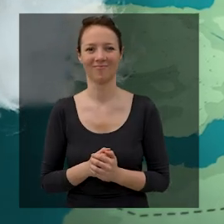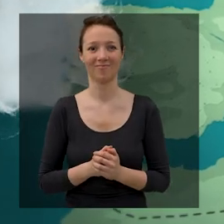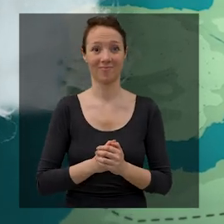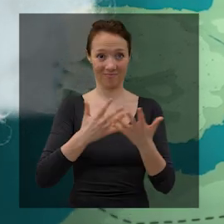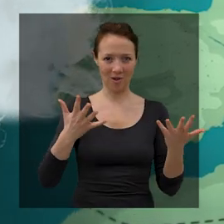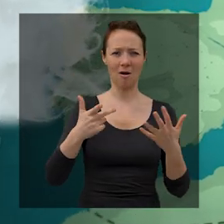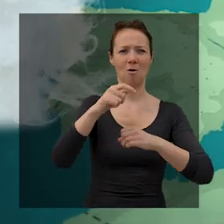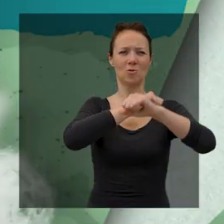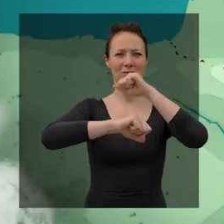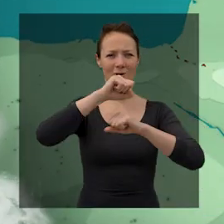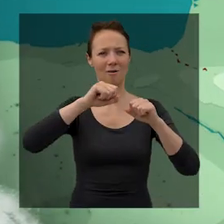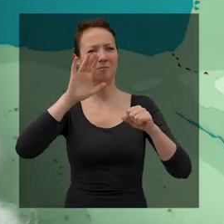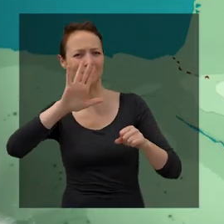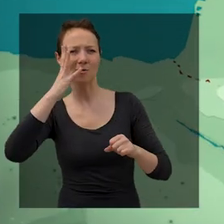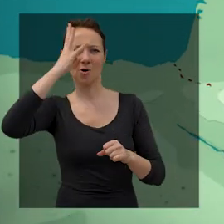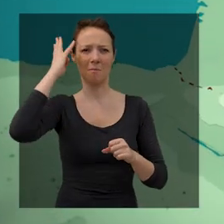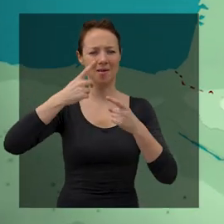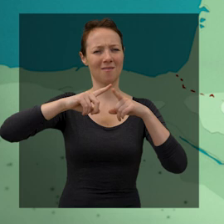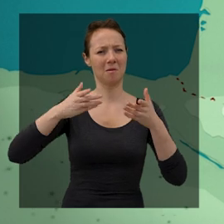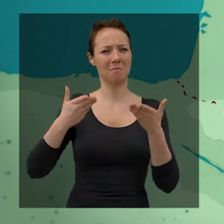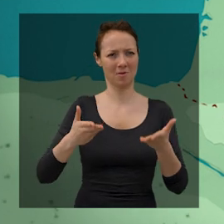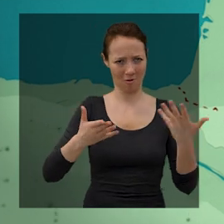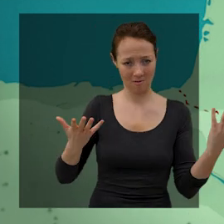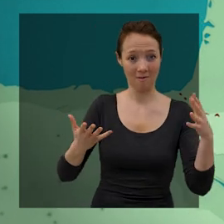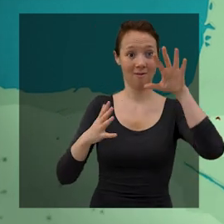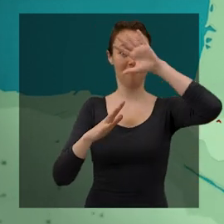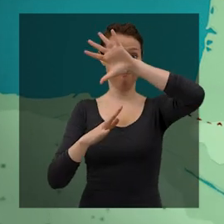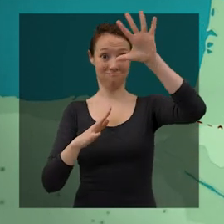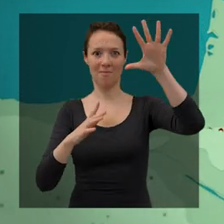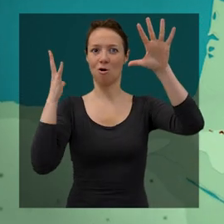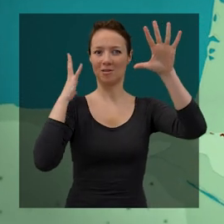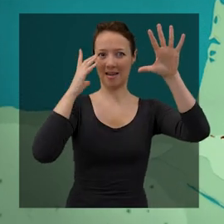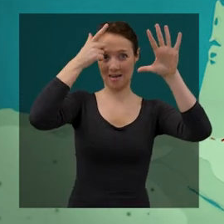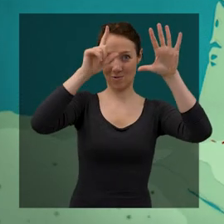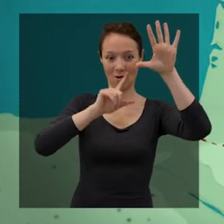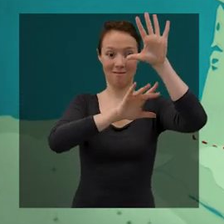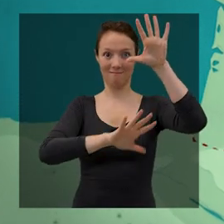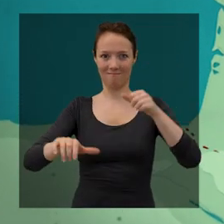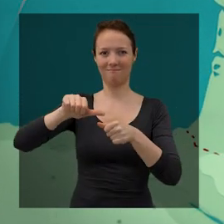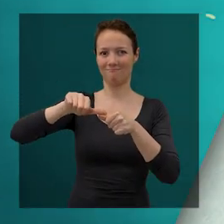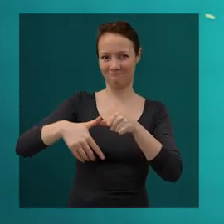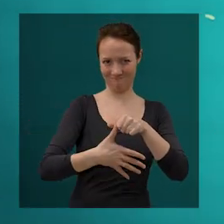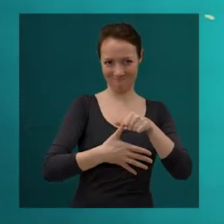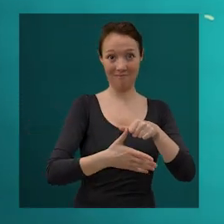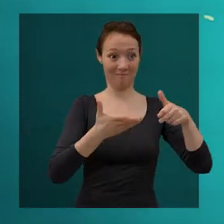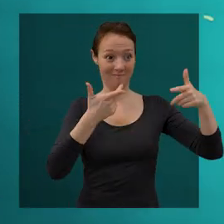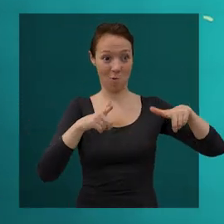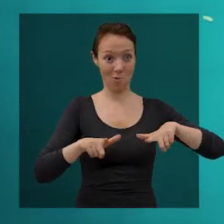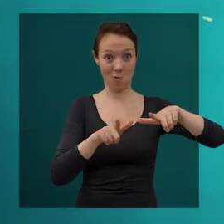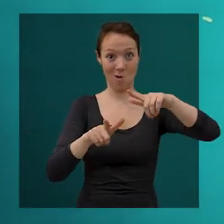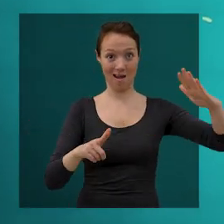province. La Loire marque ici la frontière entre les provinces de Lyonnaise, au nord, et d'Aquitaine, au sud.